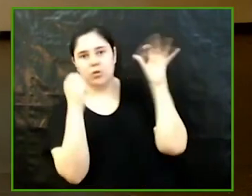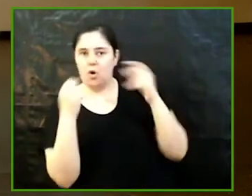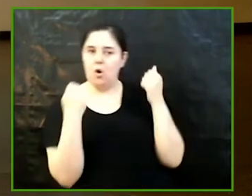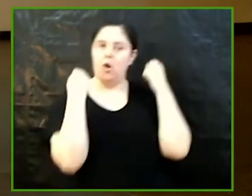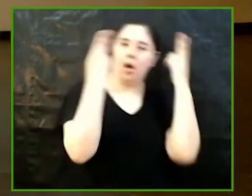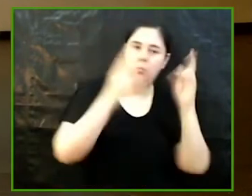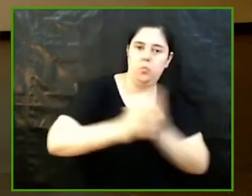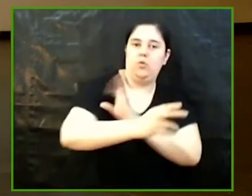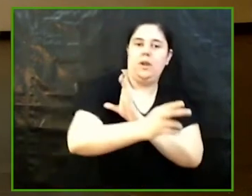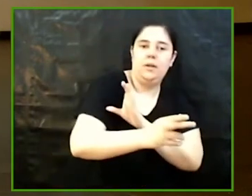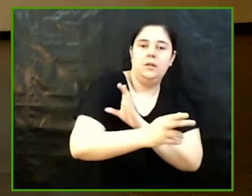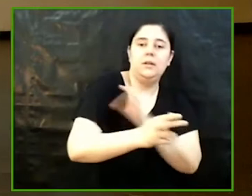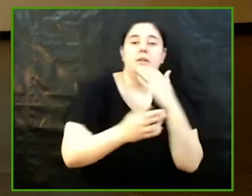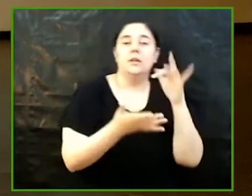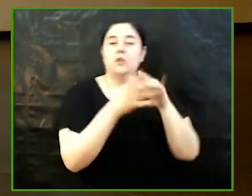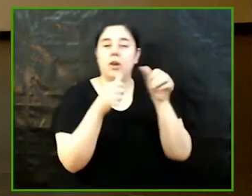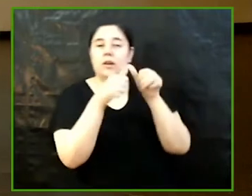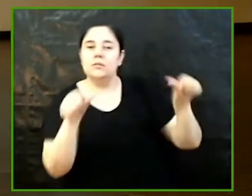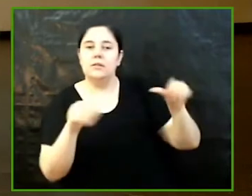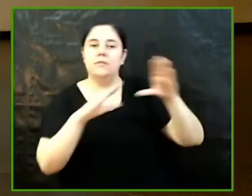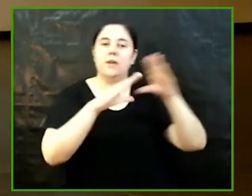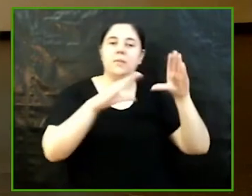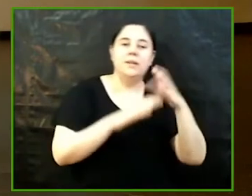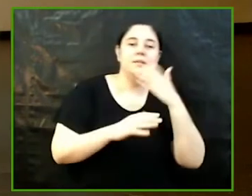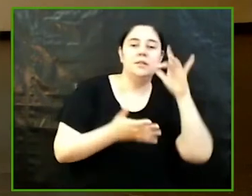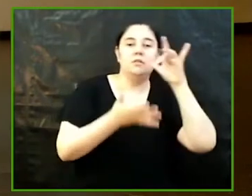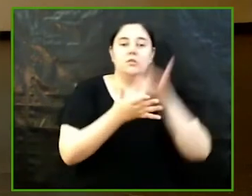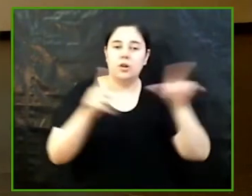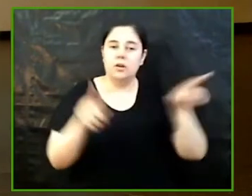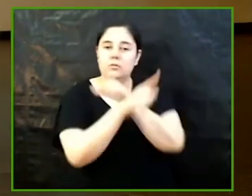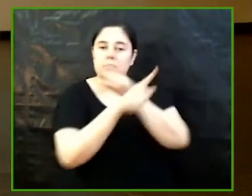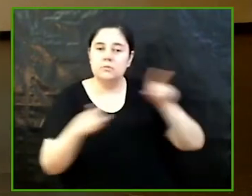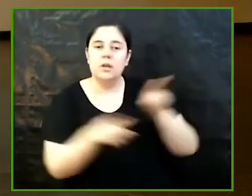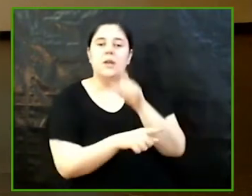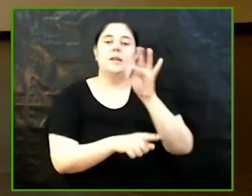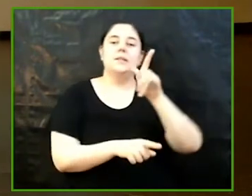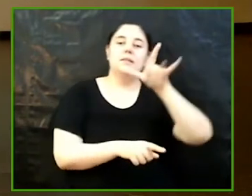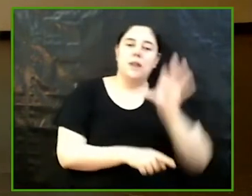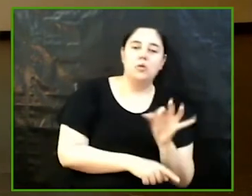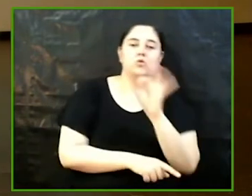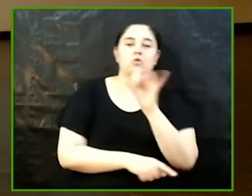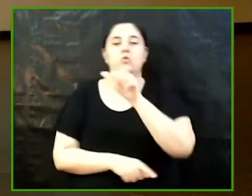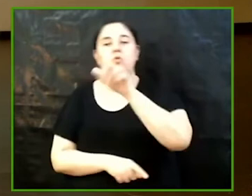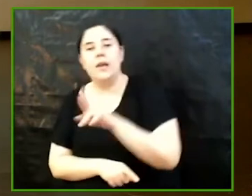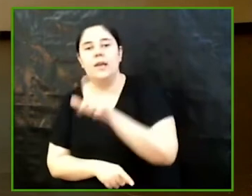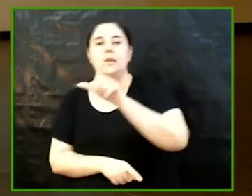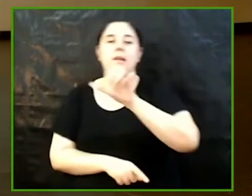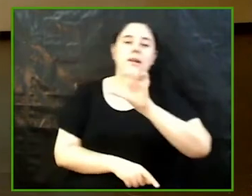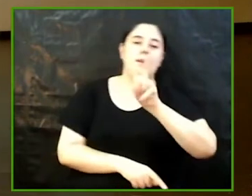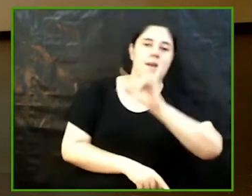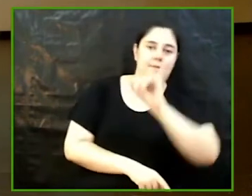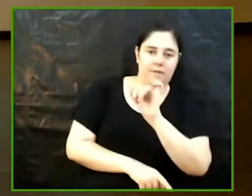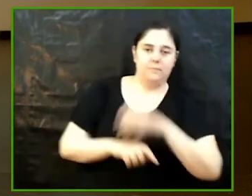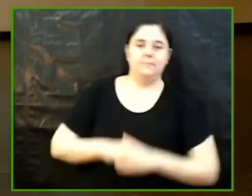'Electra segons les interpretacions operístiques d'Estrauss Soler i Levi persones tutores Càndida Ferrero Hernández i